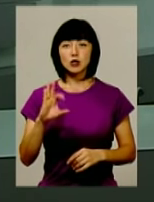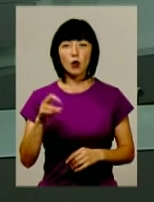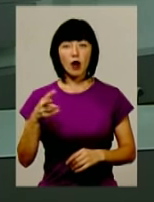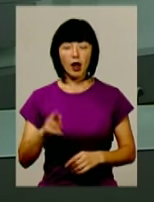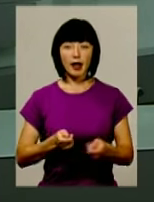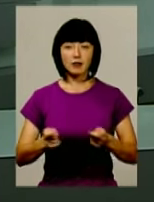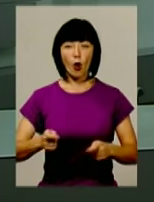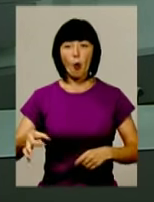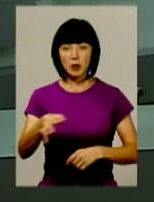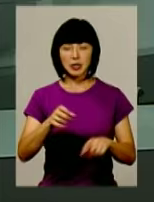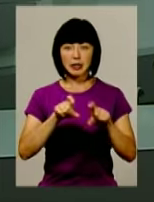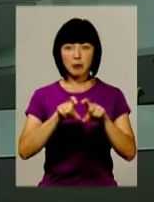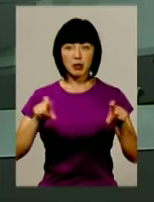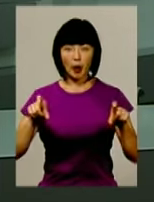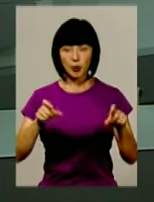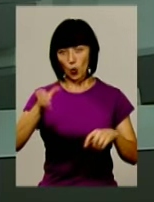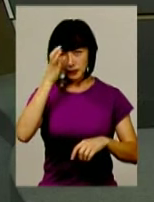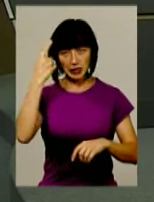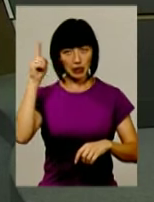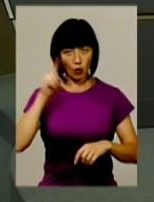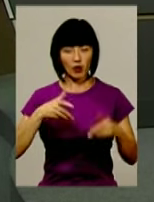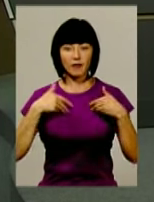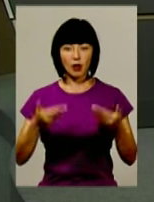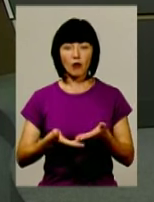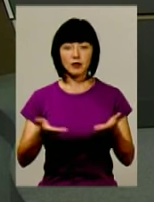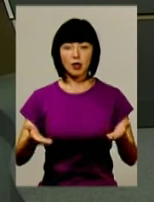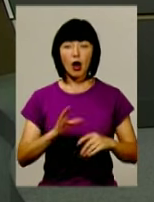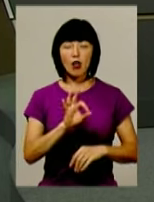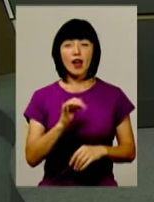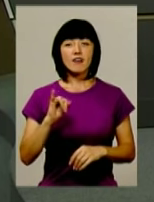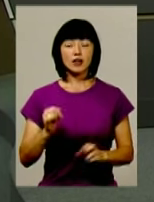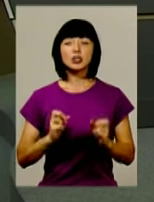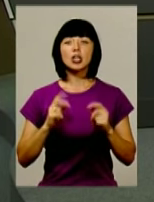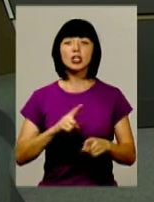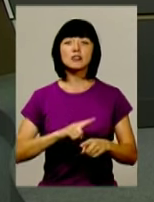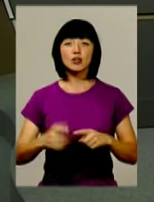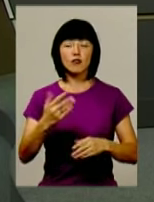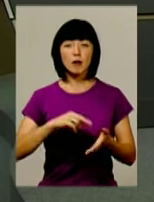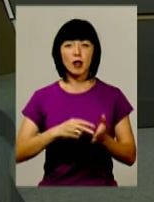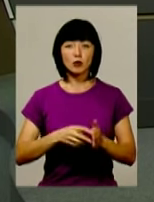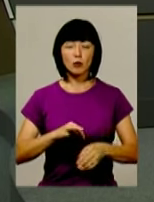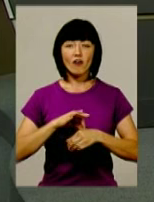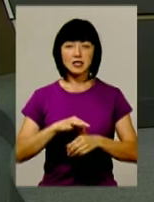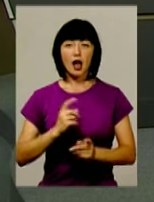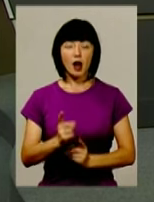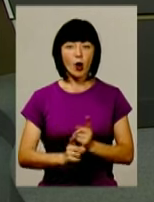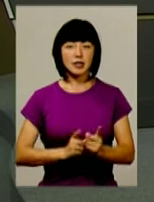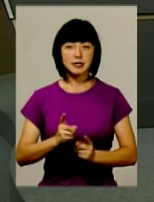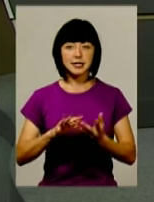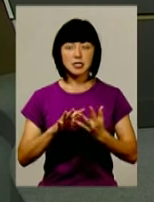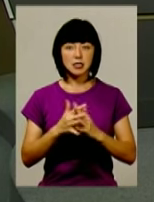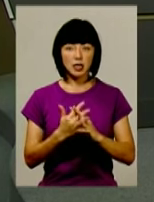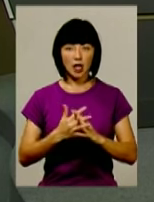департаменту освіти і науки. Я вітаю вас. Олег Іванович, як швидко ви плануєте провести реорганізацію